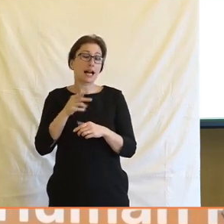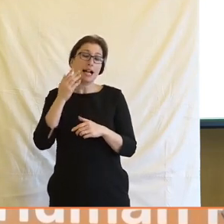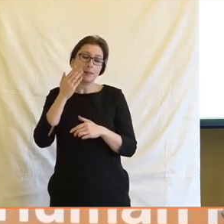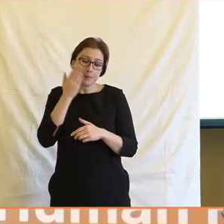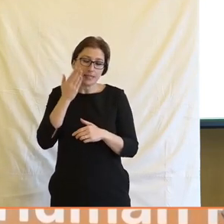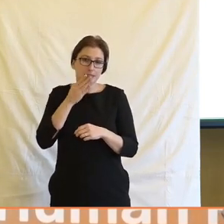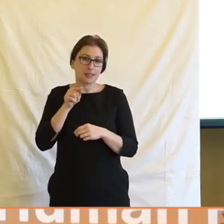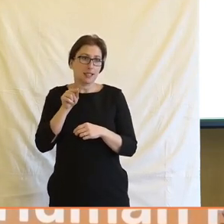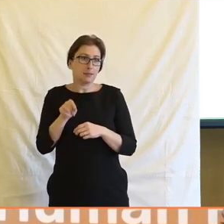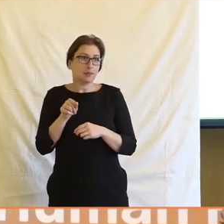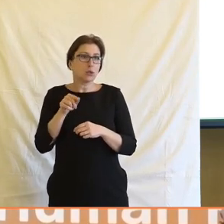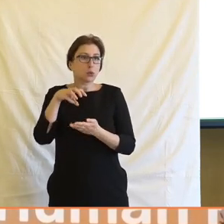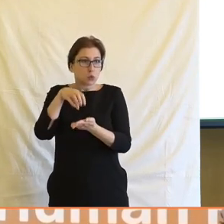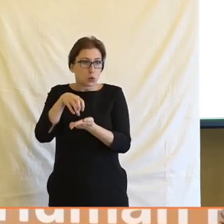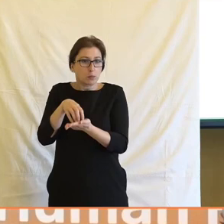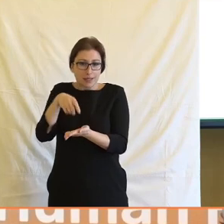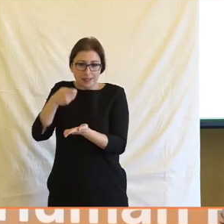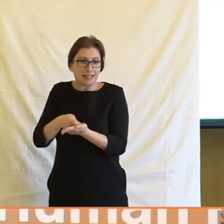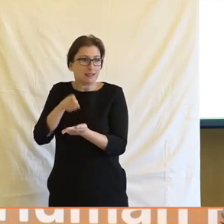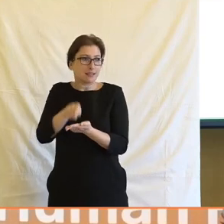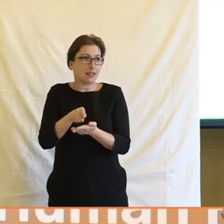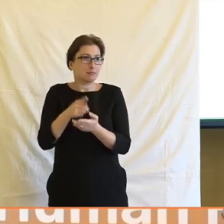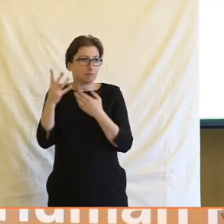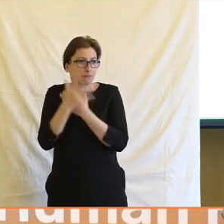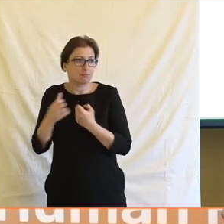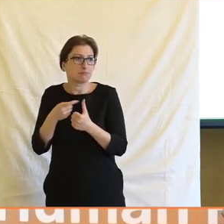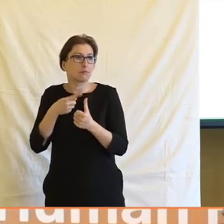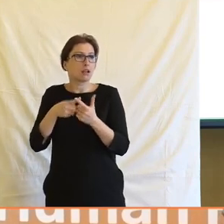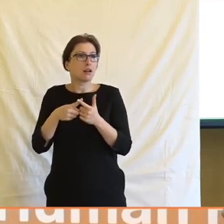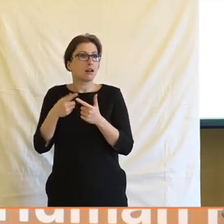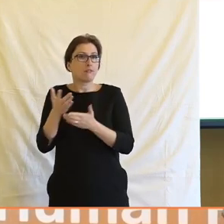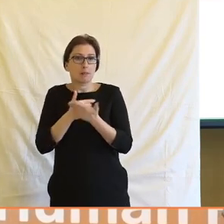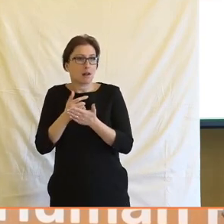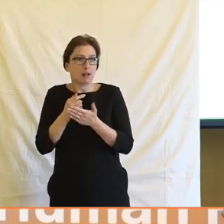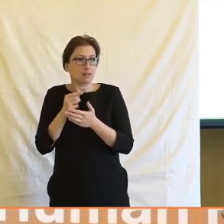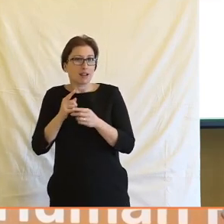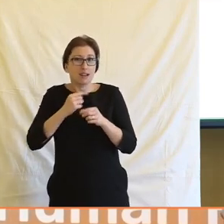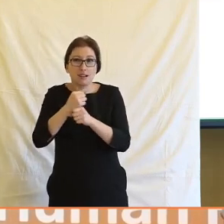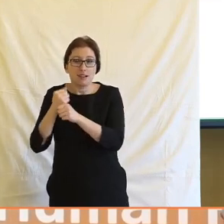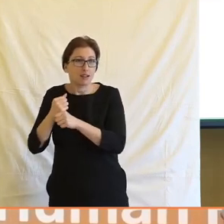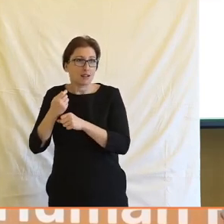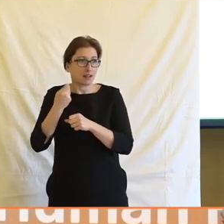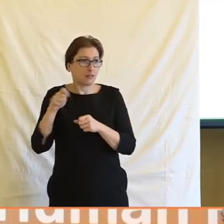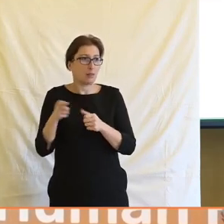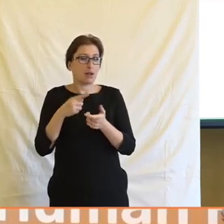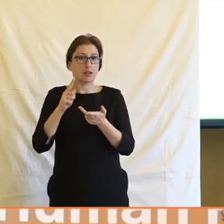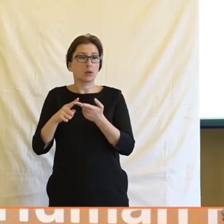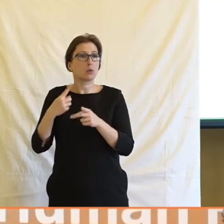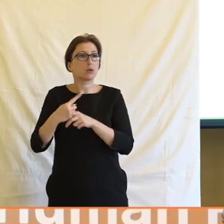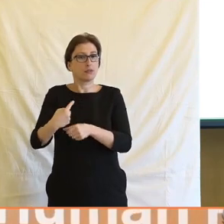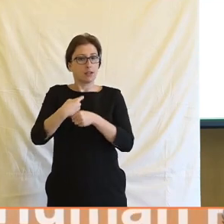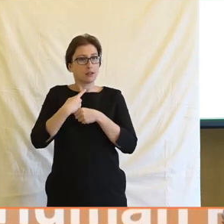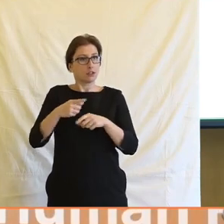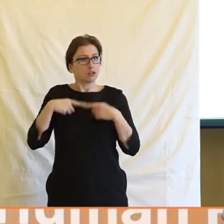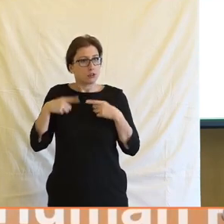domnívám se, že toto je vymírající druh, se kterým se budou projevovat právě i ty věci z hlediska té špatné životost právy a dopadů, které to má na